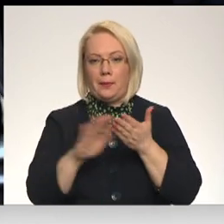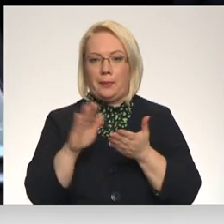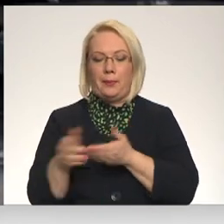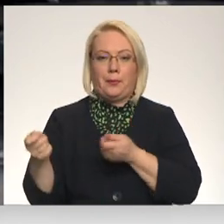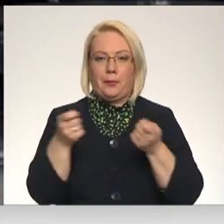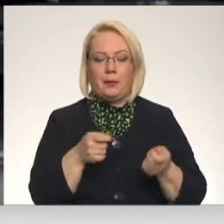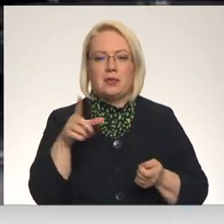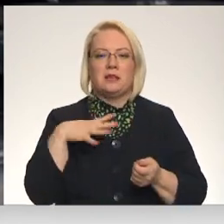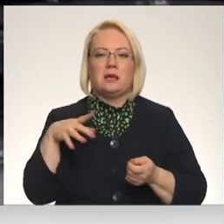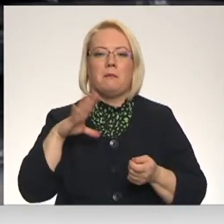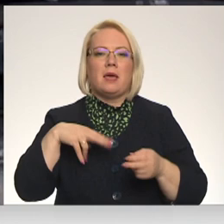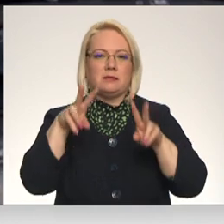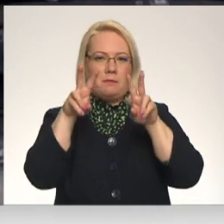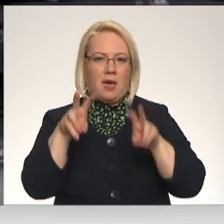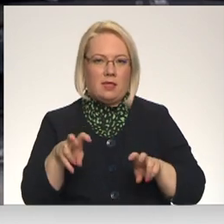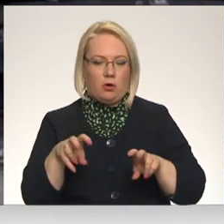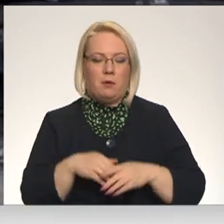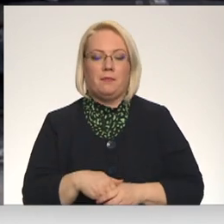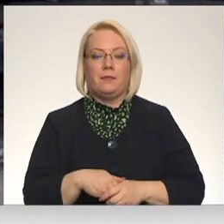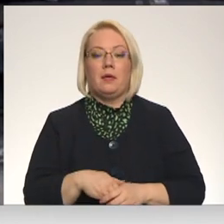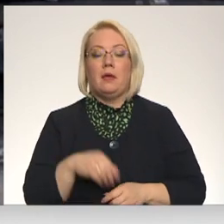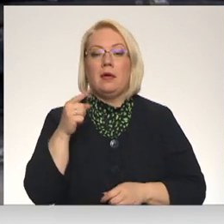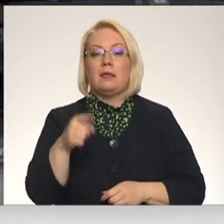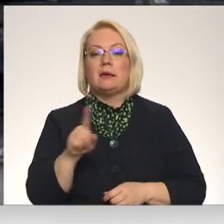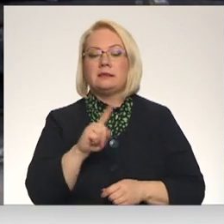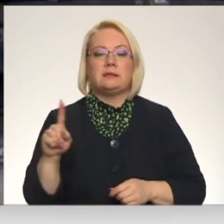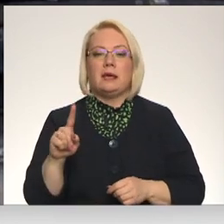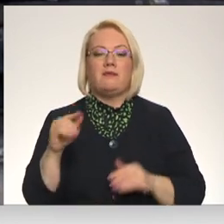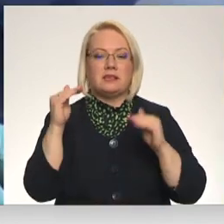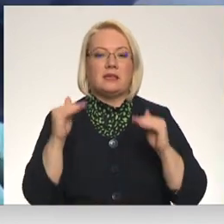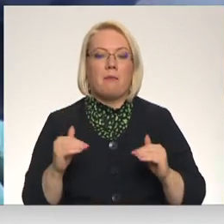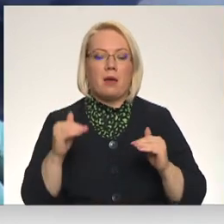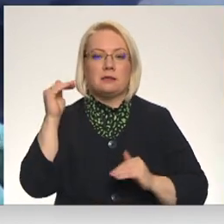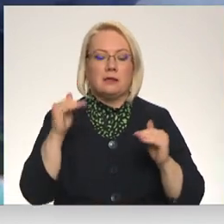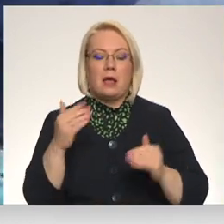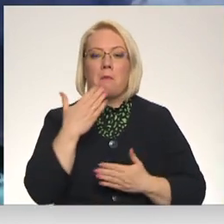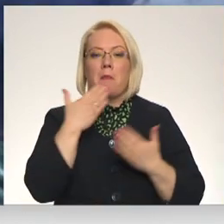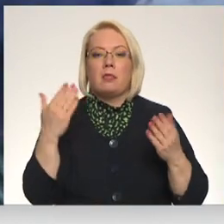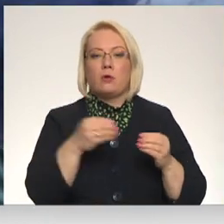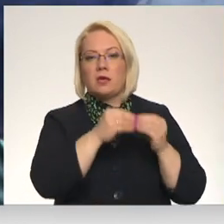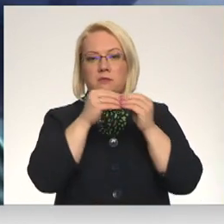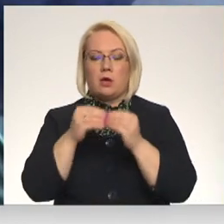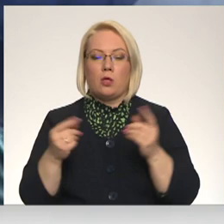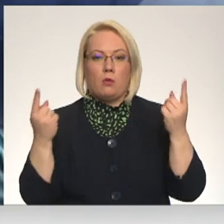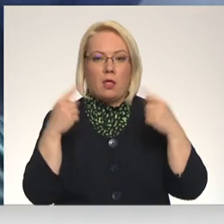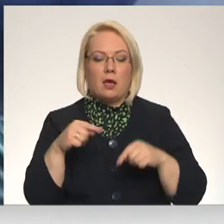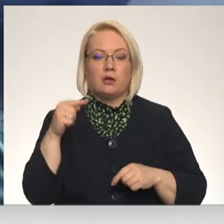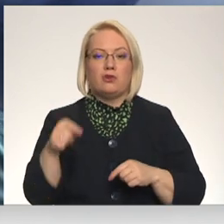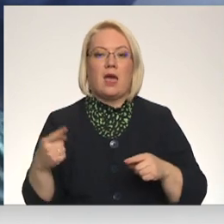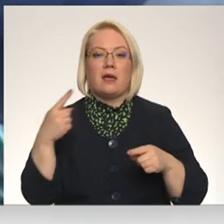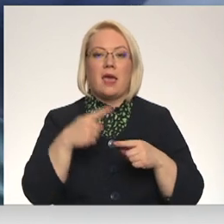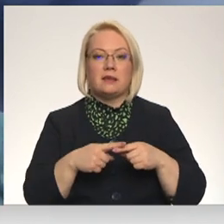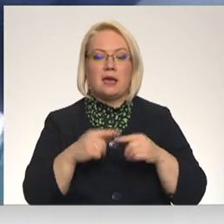pētījuma aģentūras Nilsen jaunākais pētījums. Tas ir zemākais rādītājs pēdējo desmit gadu laikā, un šajā reize zemāka